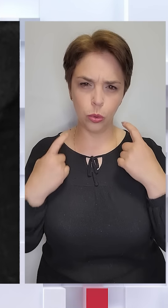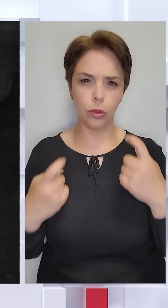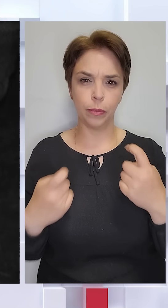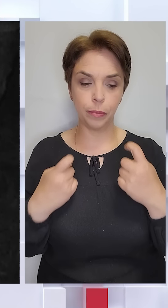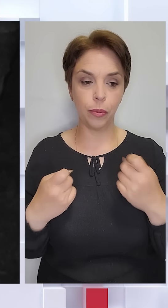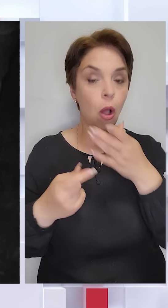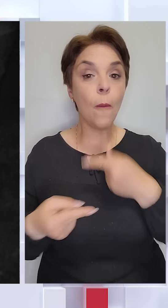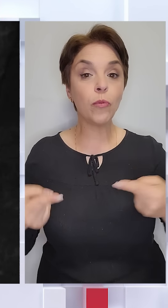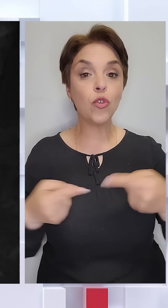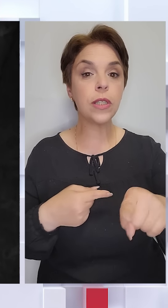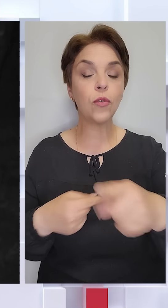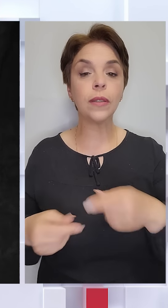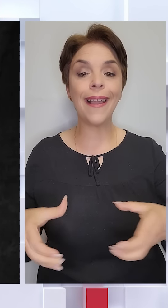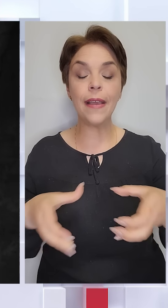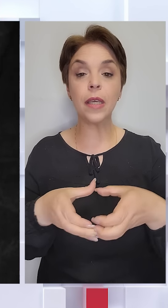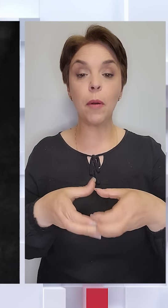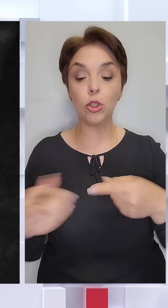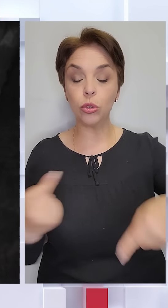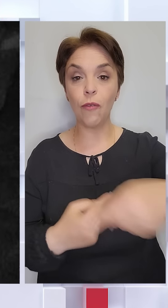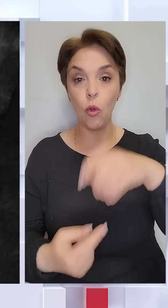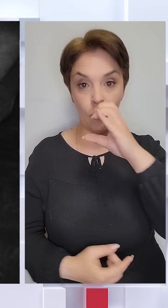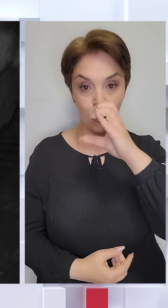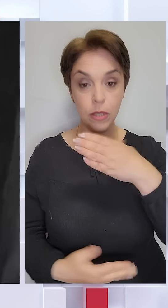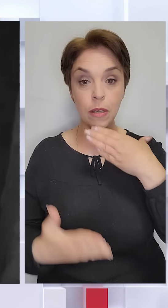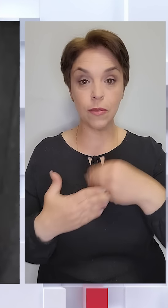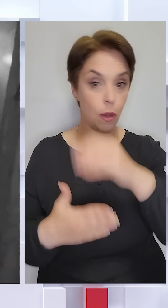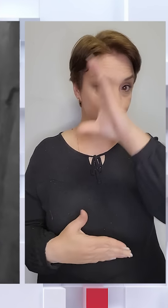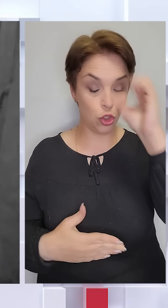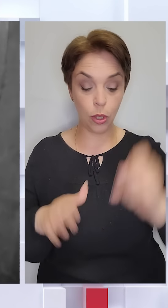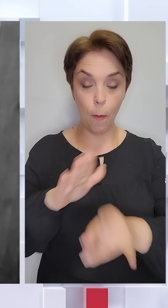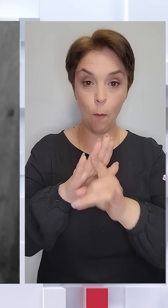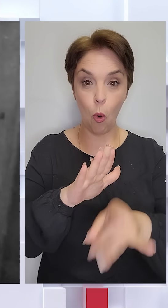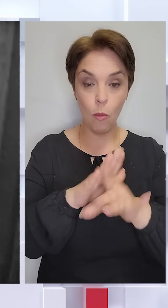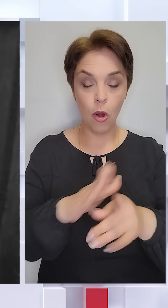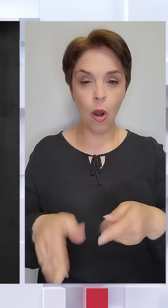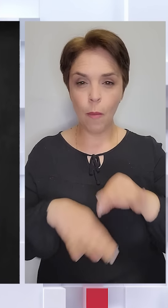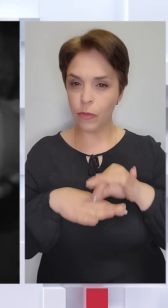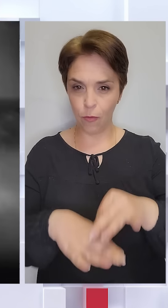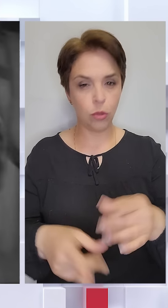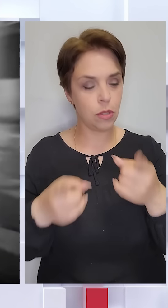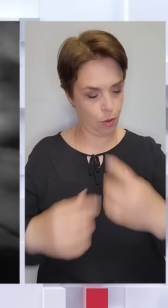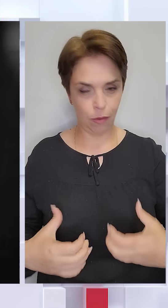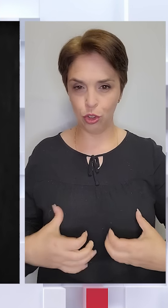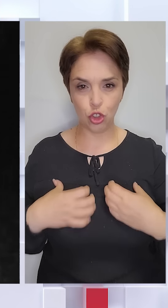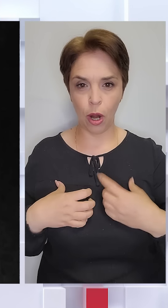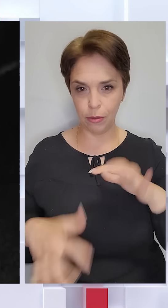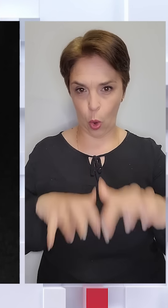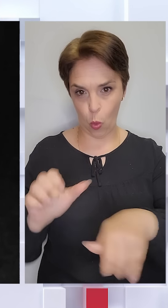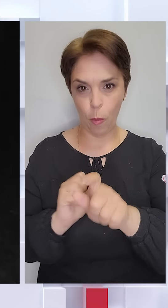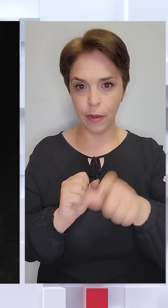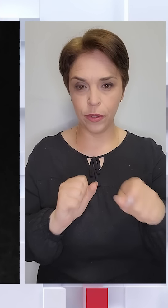Одночасно вони – екіпаж, що навколо Вовчанська своїм нічним бомбером наводять справжній жах на окупантів.